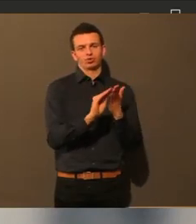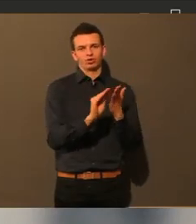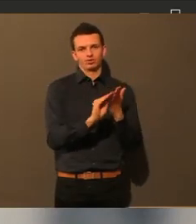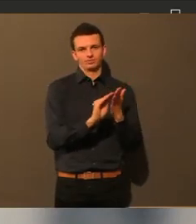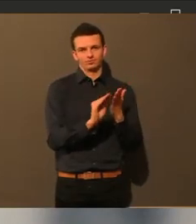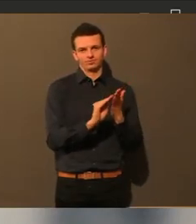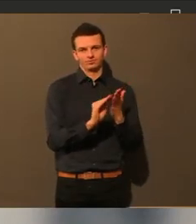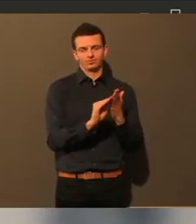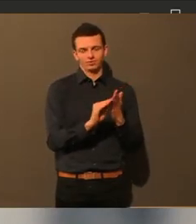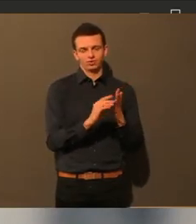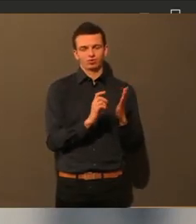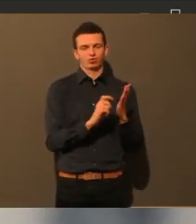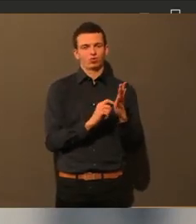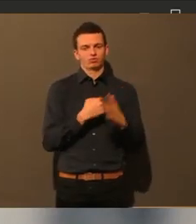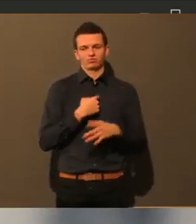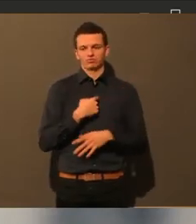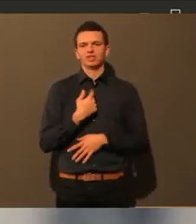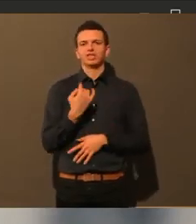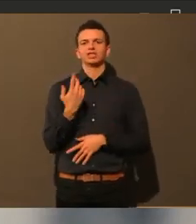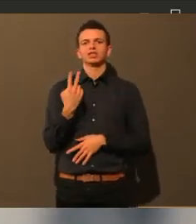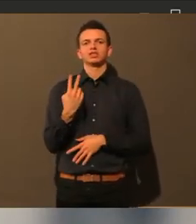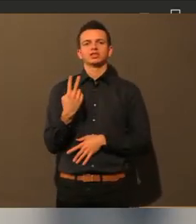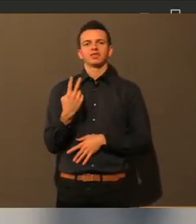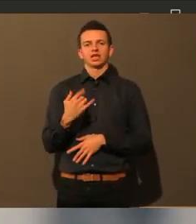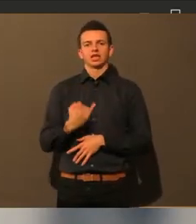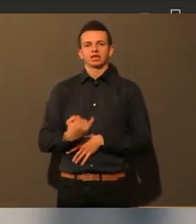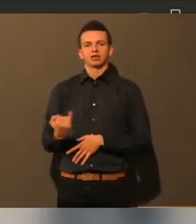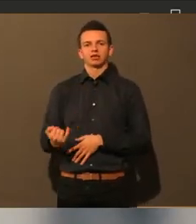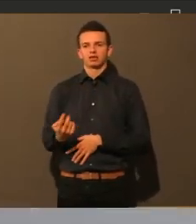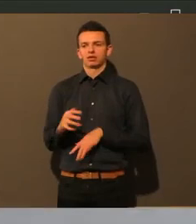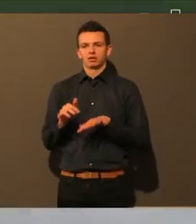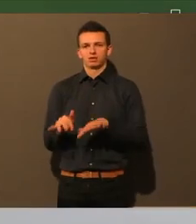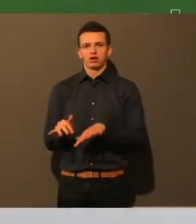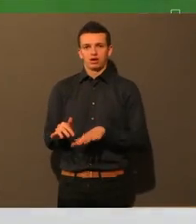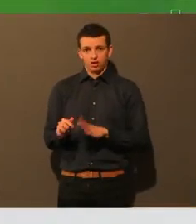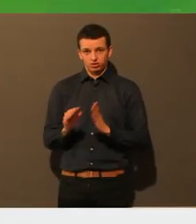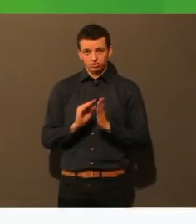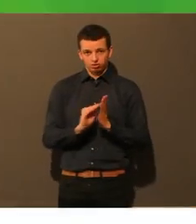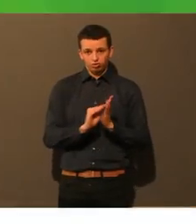weil ich zwei Kinder eben in der Schule habe, dass da auch sehr unterschiedlich genutzt wird.